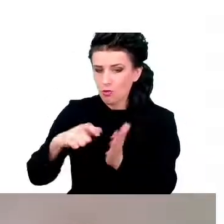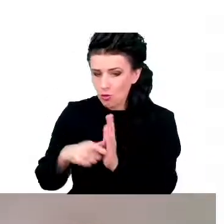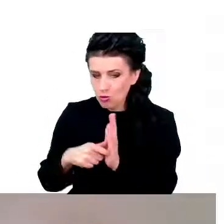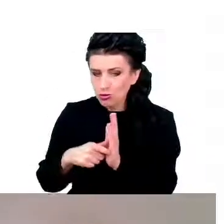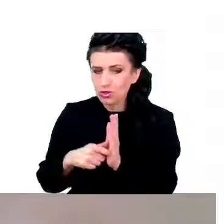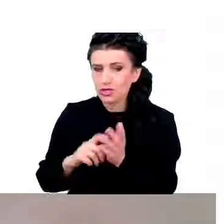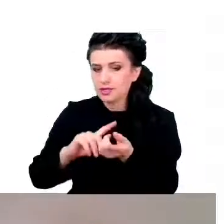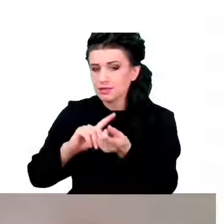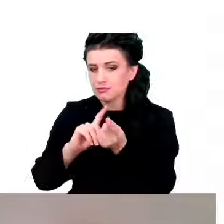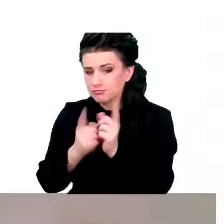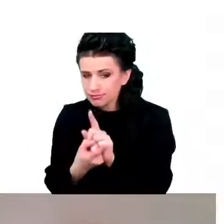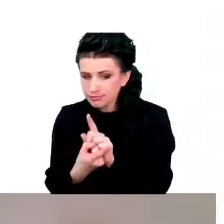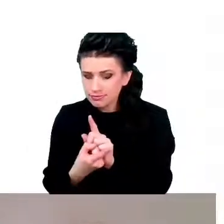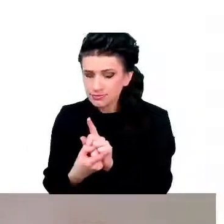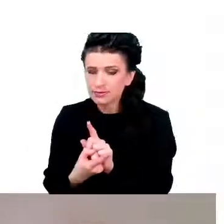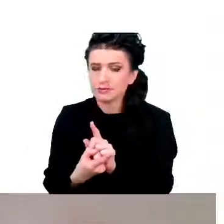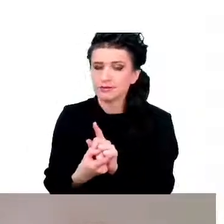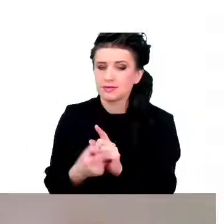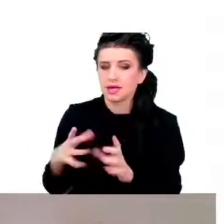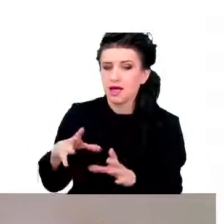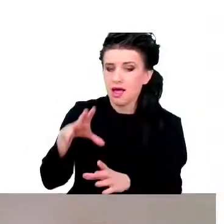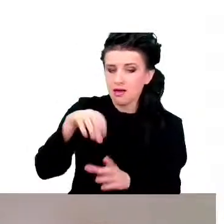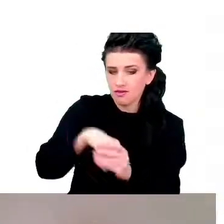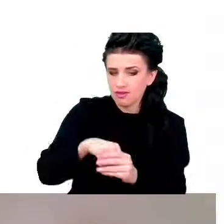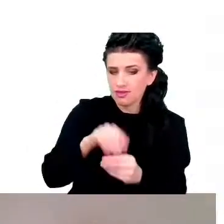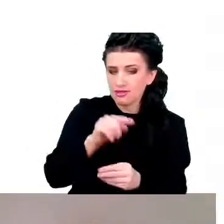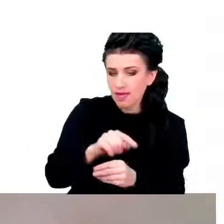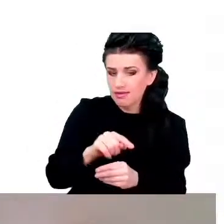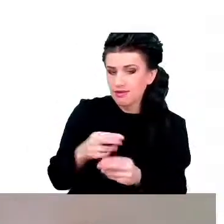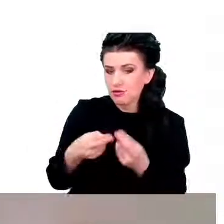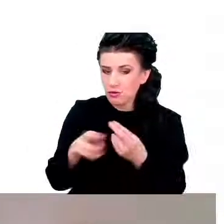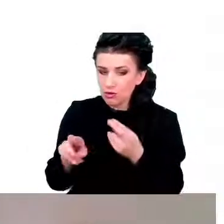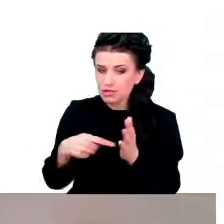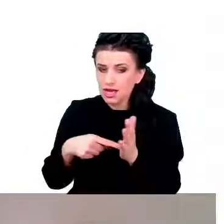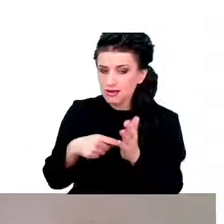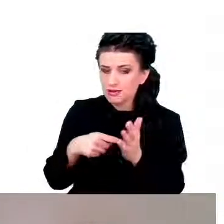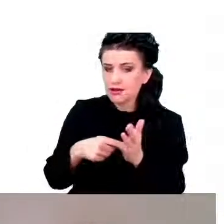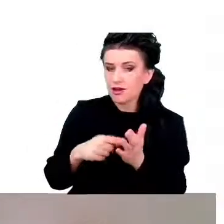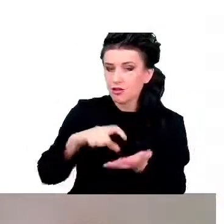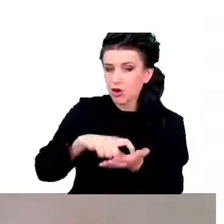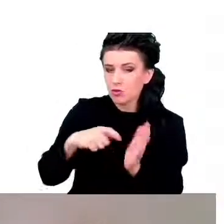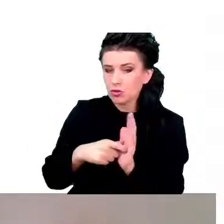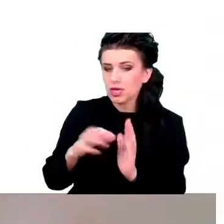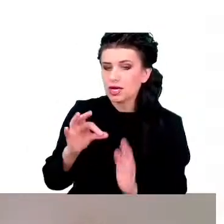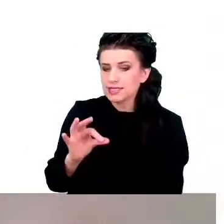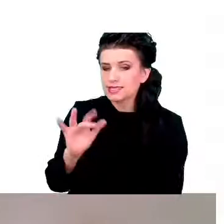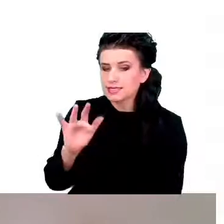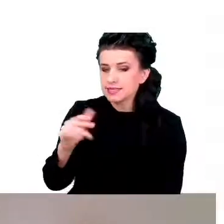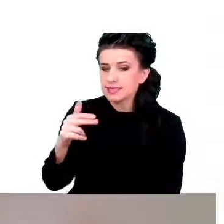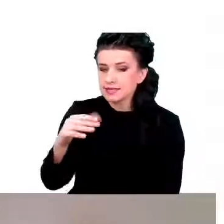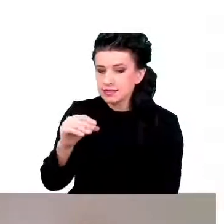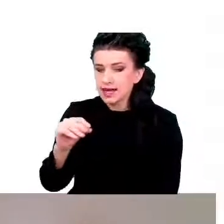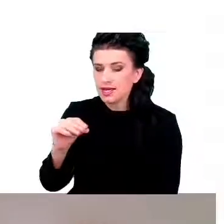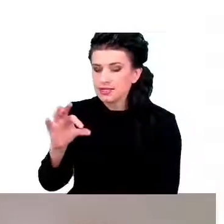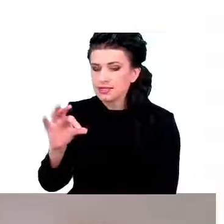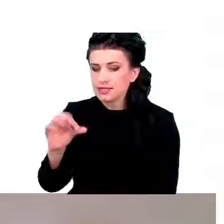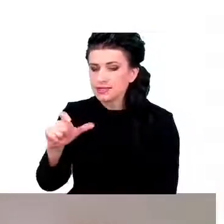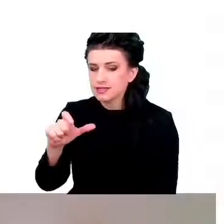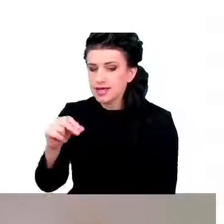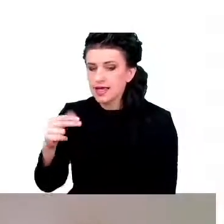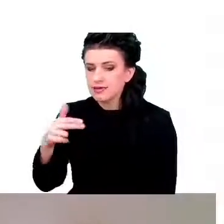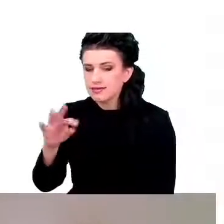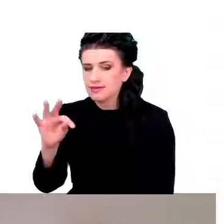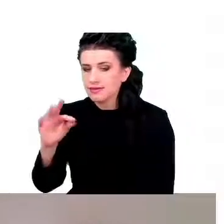przechodzą w ten typ, nazywają się komórkami senescentnymi, jeszcze starymi. I